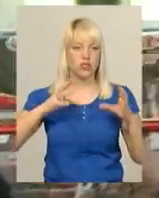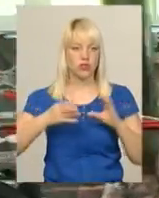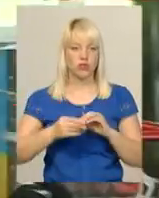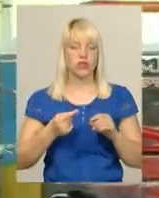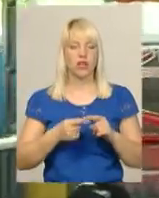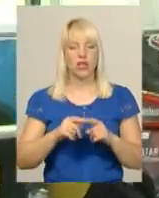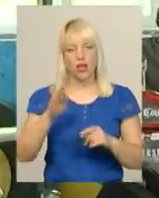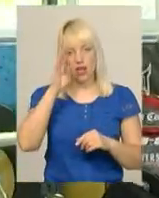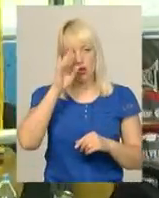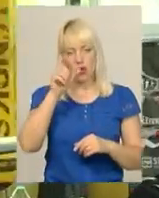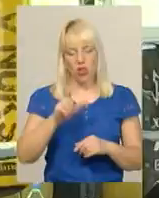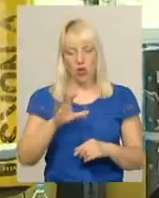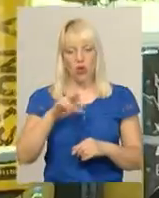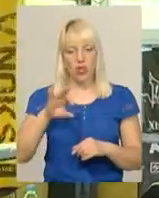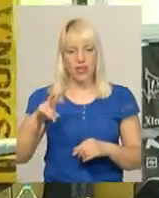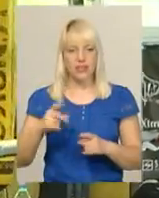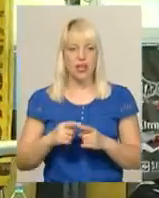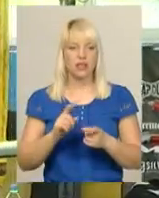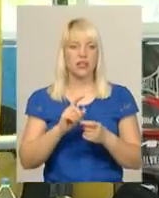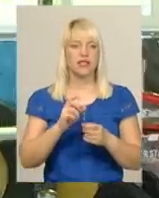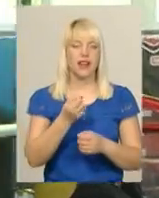боється ММА зі світовим рейтингом 13,1.